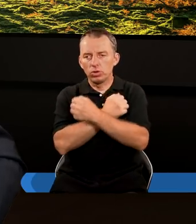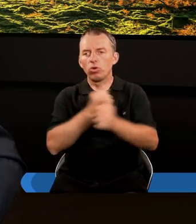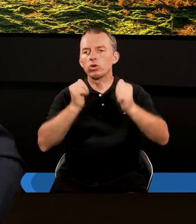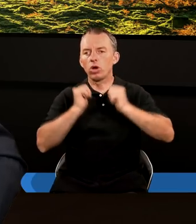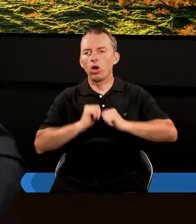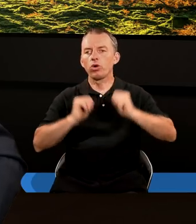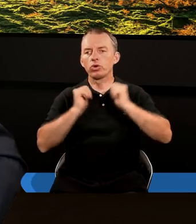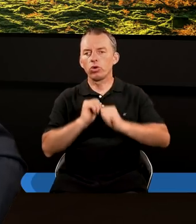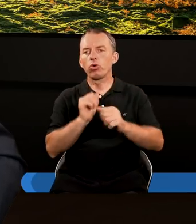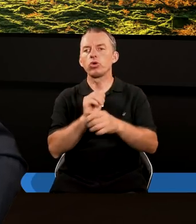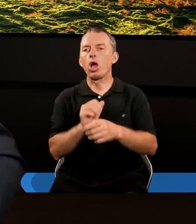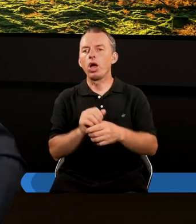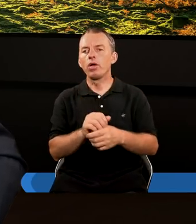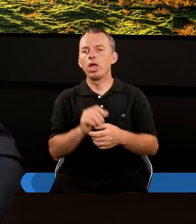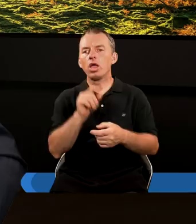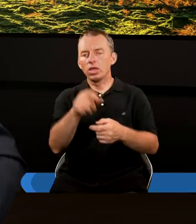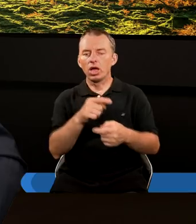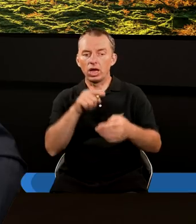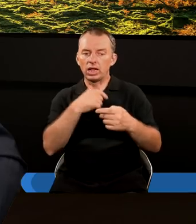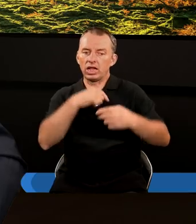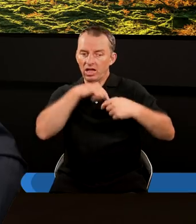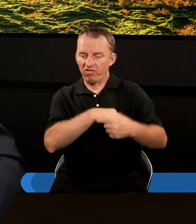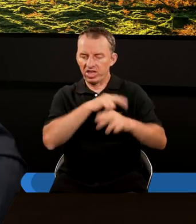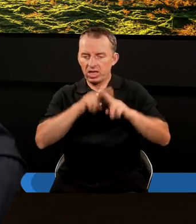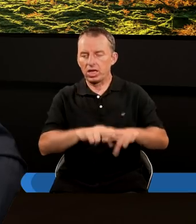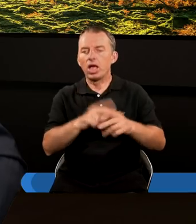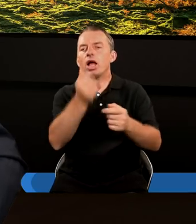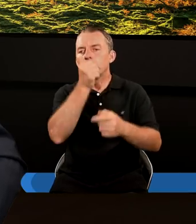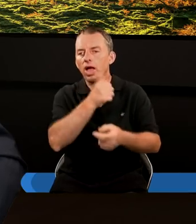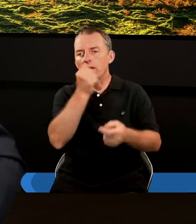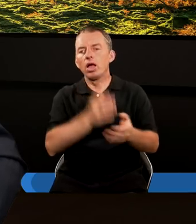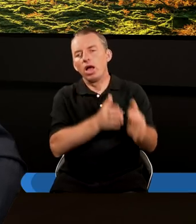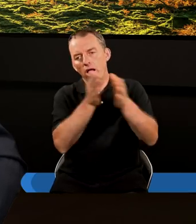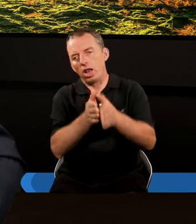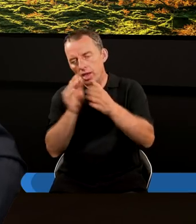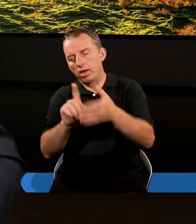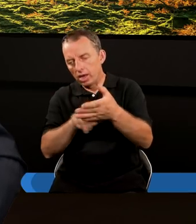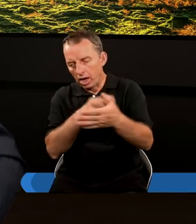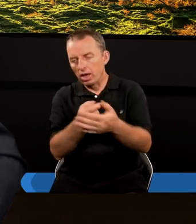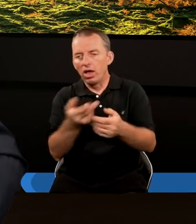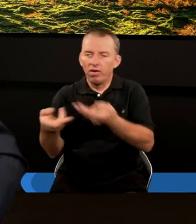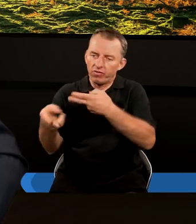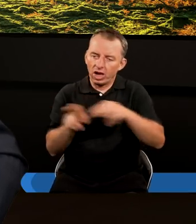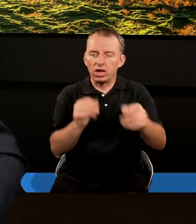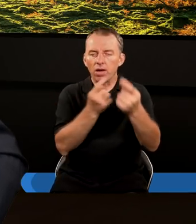oczekują. Myślę, że tu tkwi tajemnica tego, kolejny raz wracamy do tej myśli.